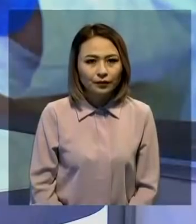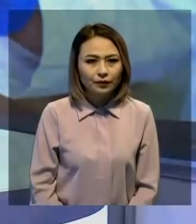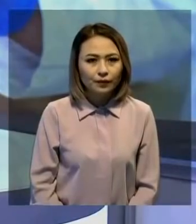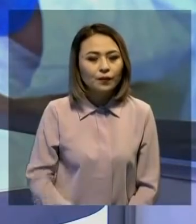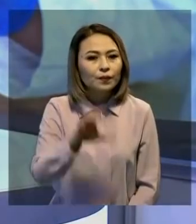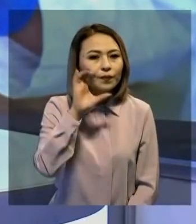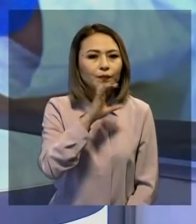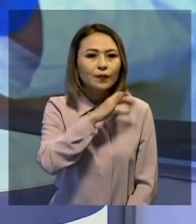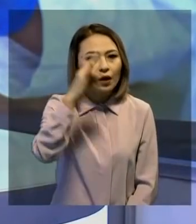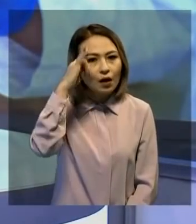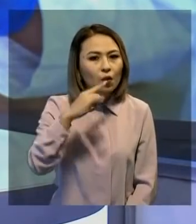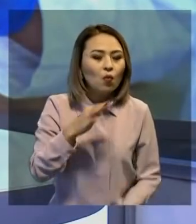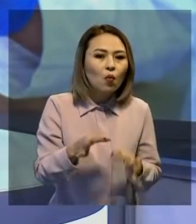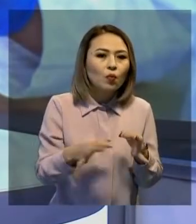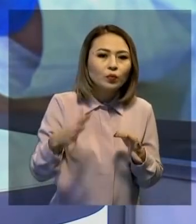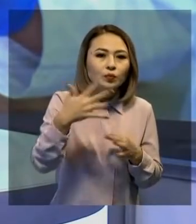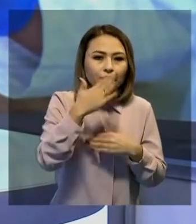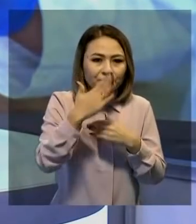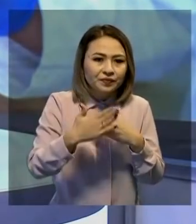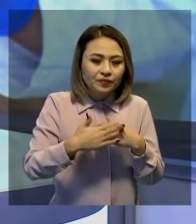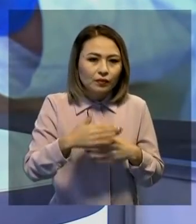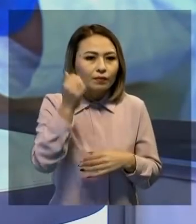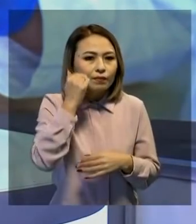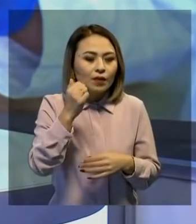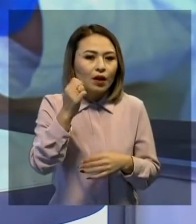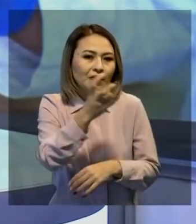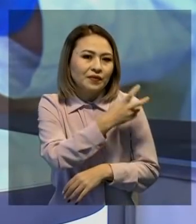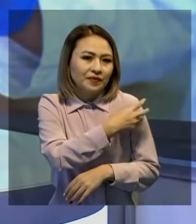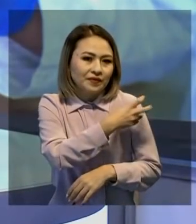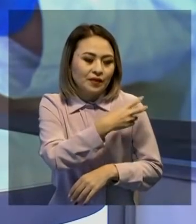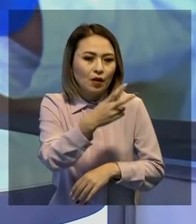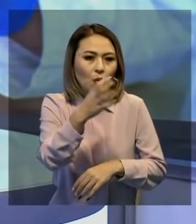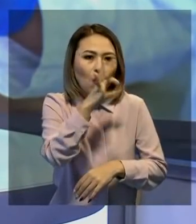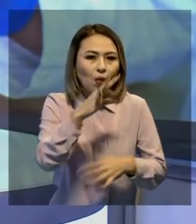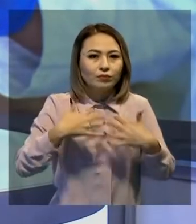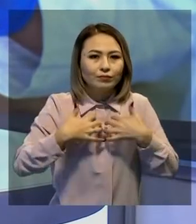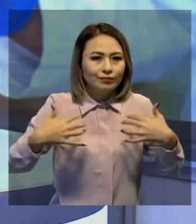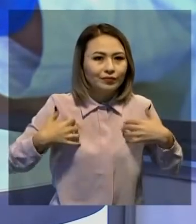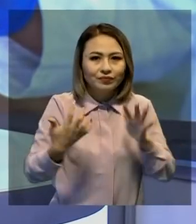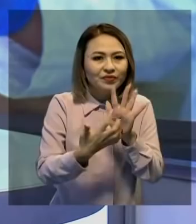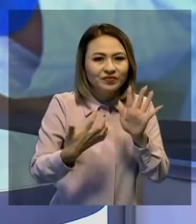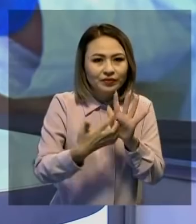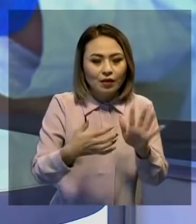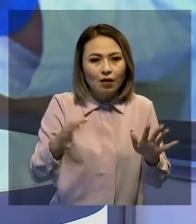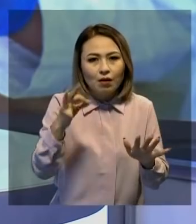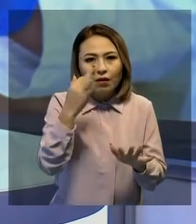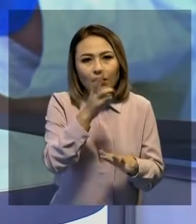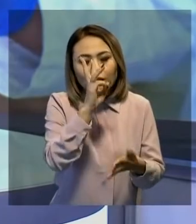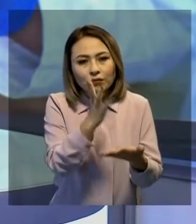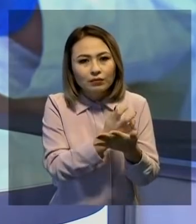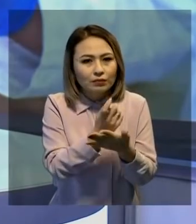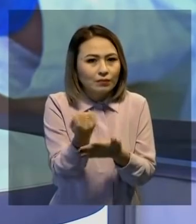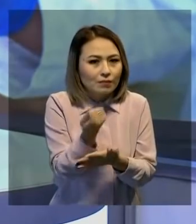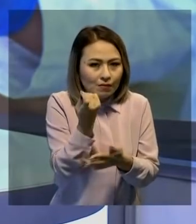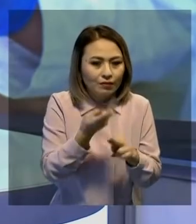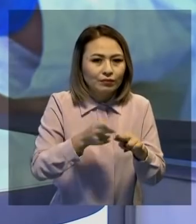Солсы Қазақстан обылысына елуге жоқ ветеринар жетіспет. Жалақының аздығынан бұл салада жұмыс тегісі келетінде разайтып